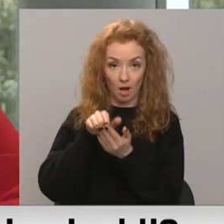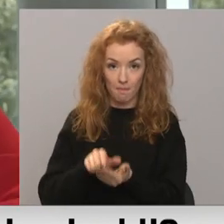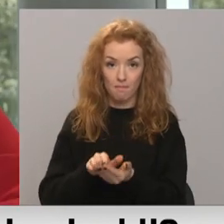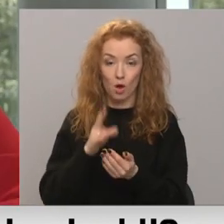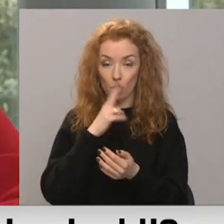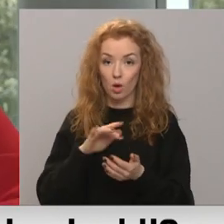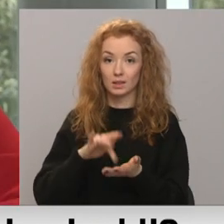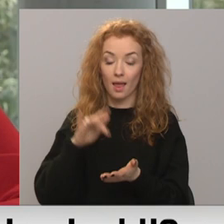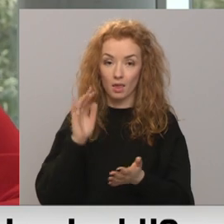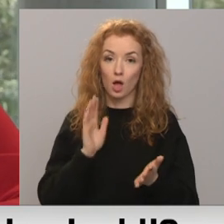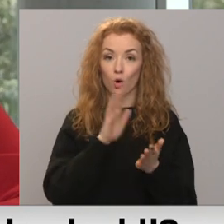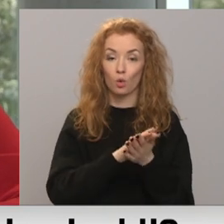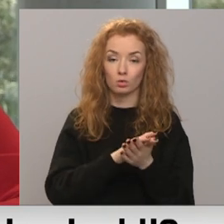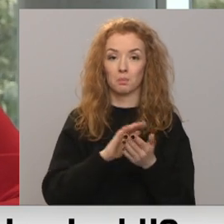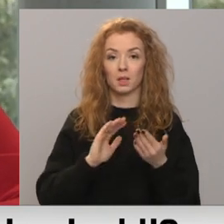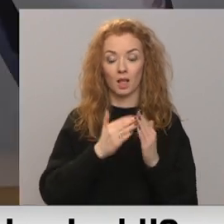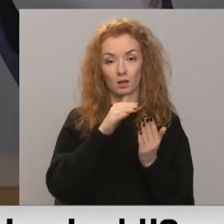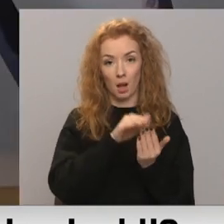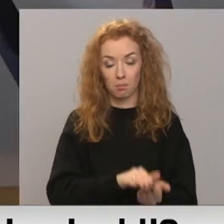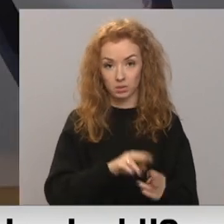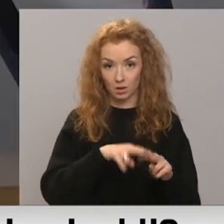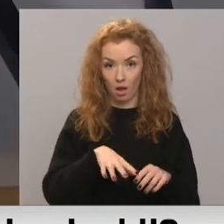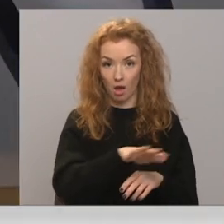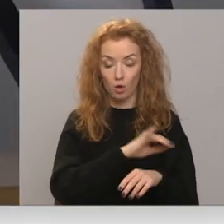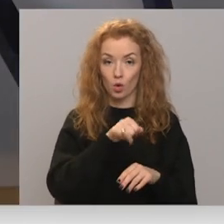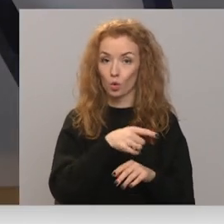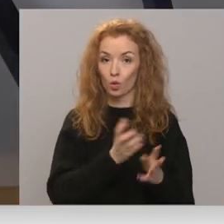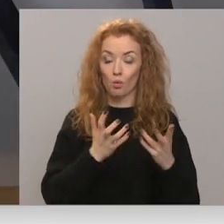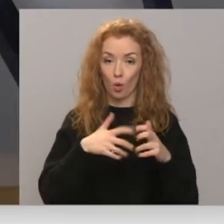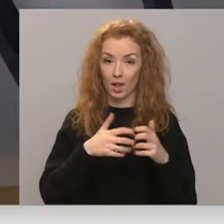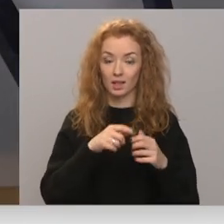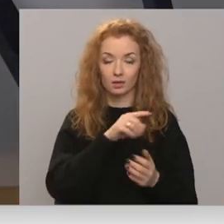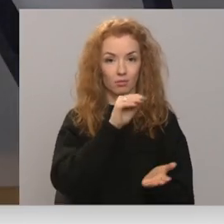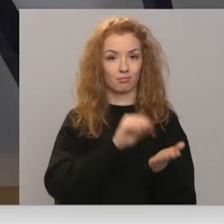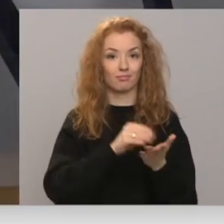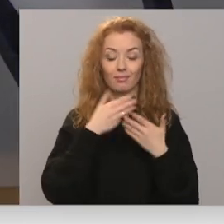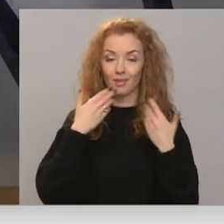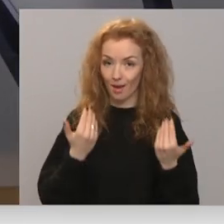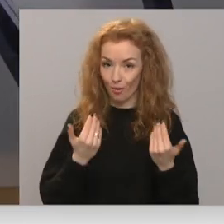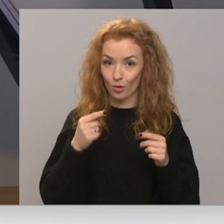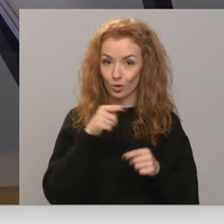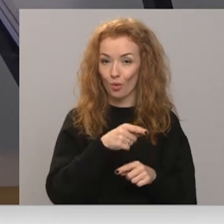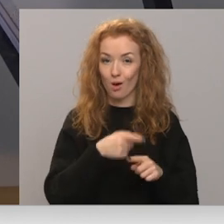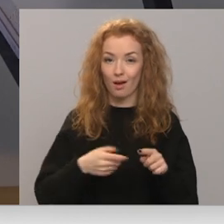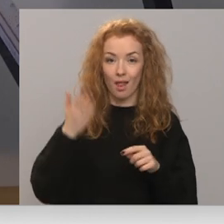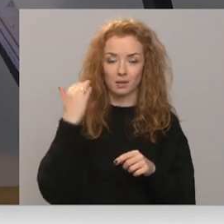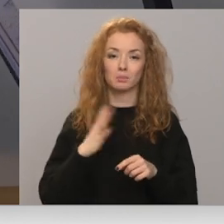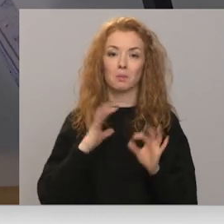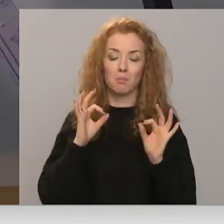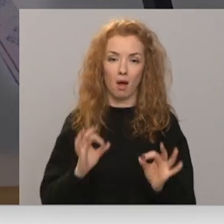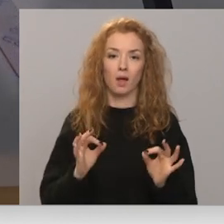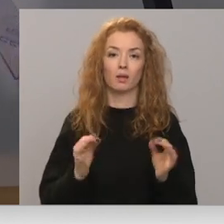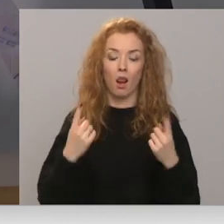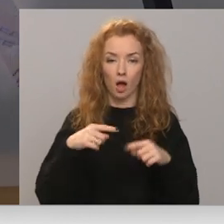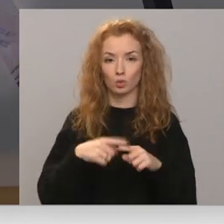pilsētas centra uz pilsētas kapsētu, jo kapsētā politisku deklarāciju nav. Toreiz tas bija pareizais laiks un